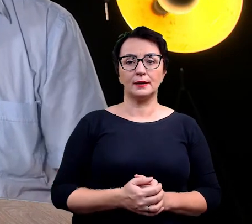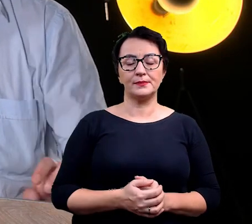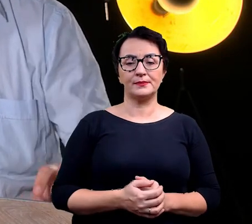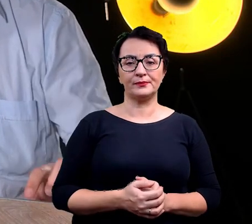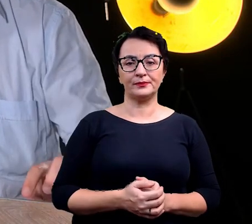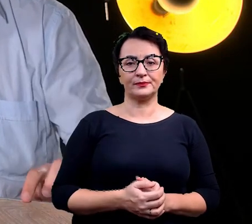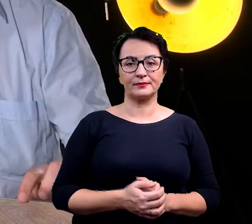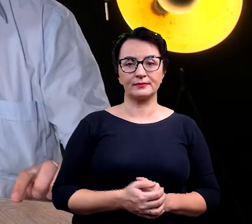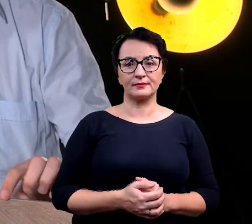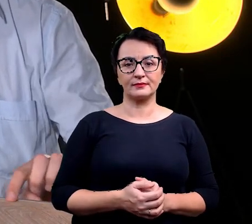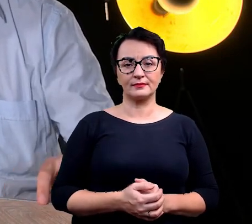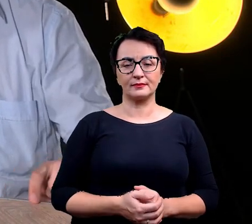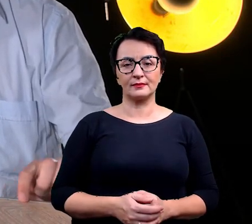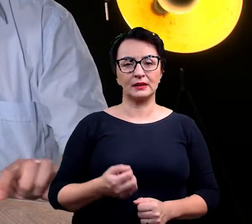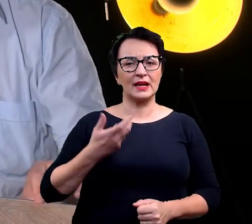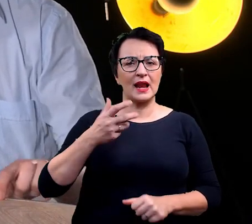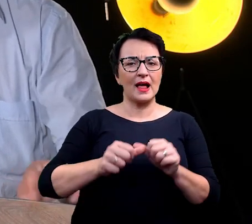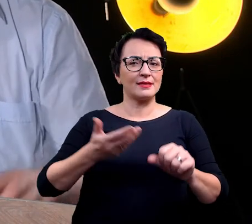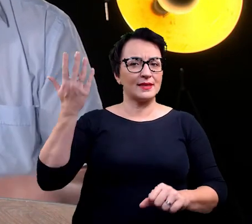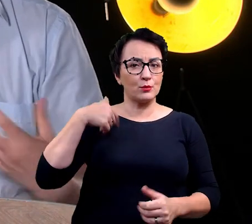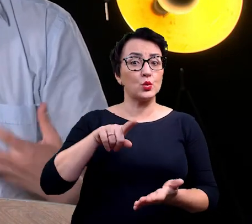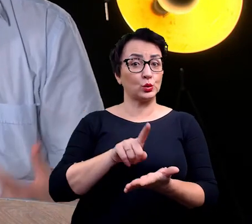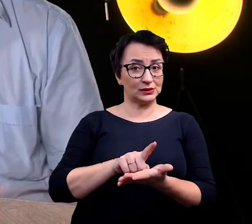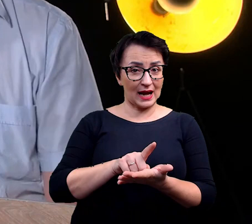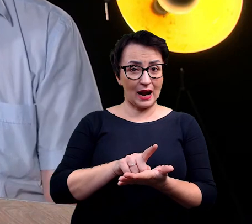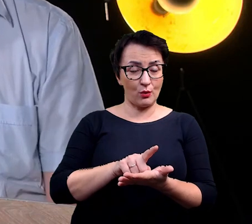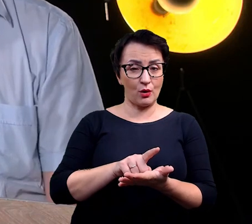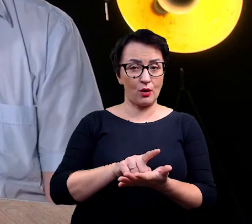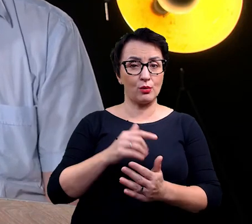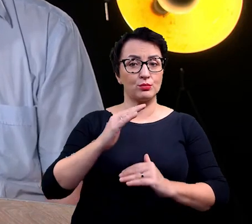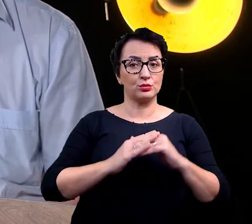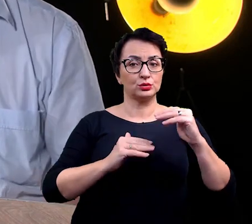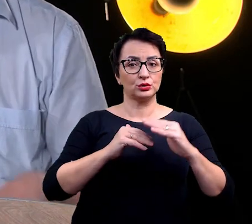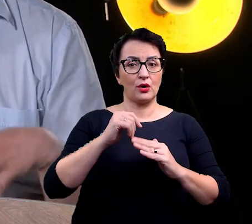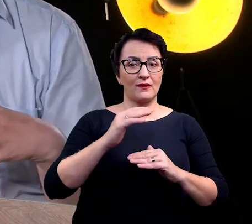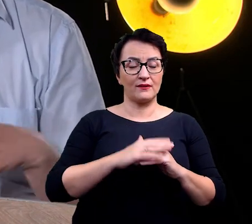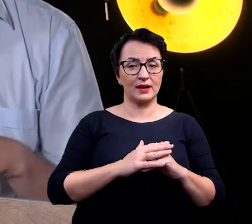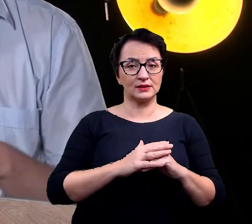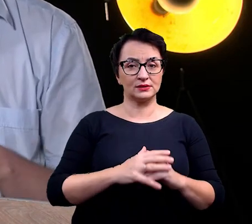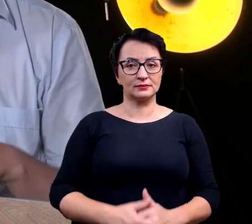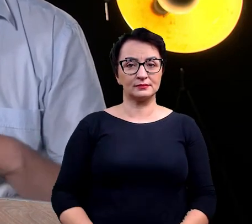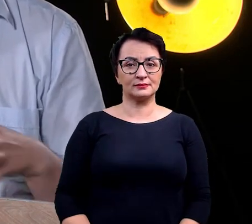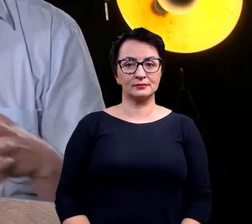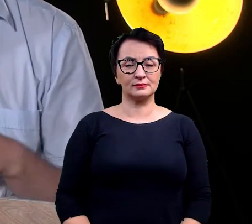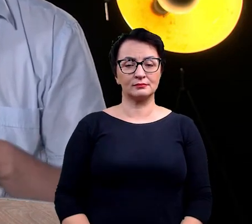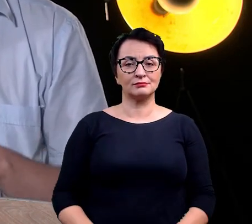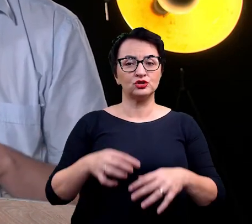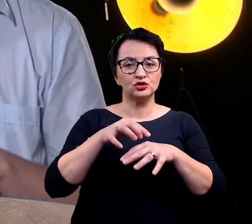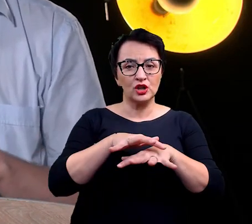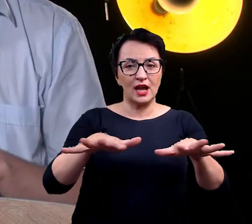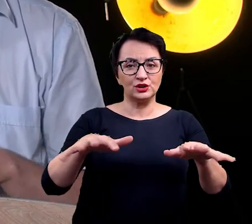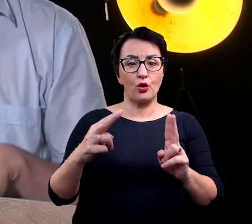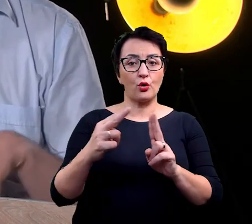parę lat temu udało mi się zbudować taką siatkę kontaktów